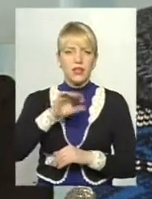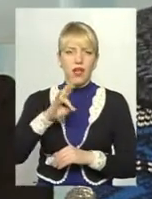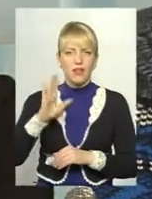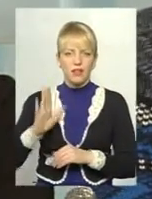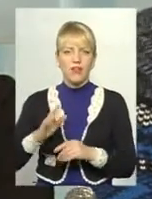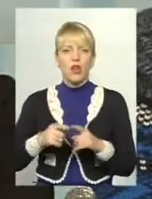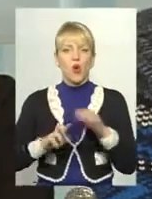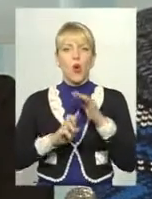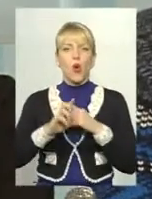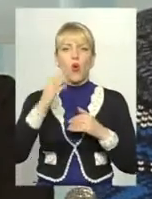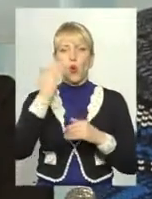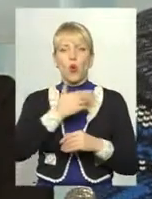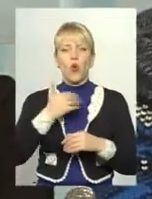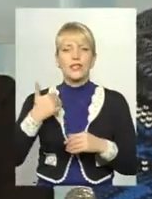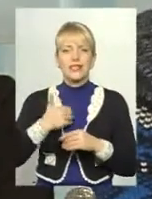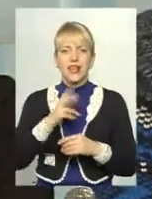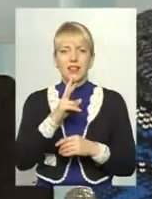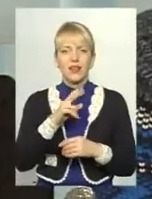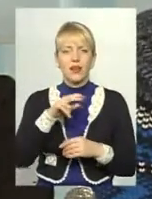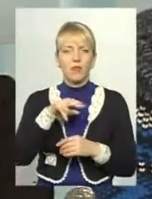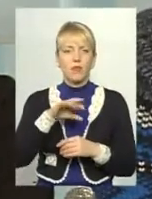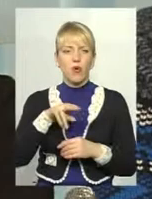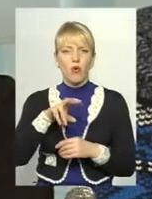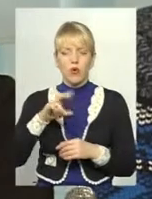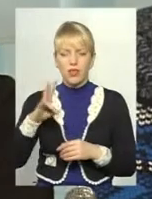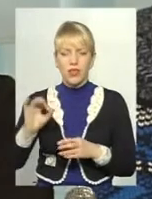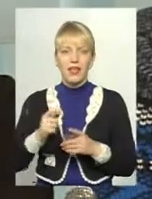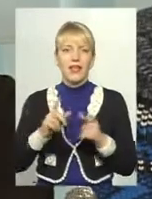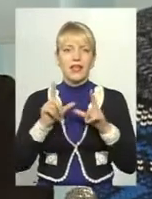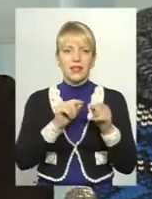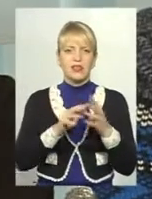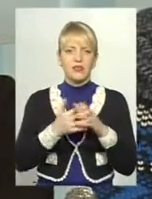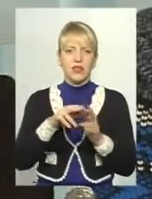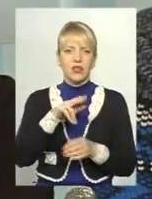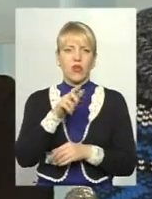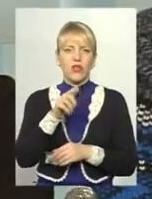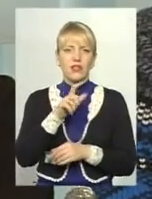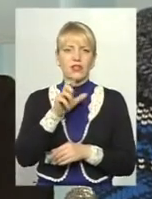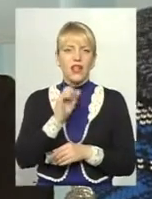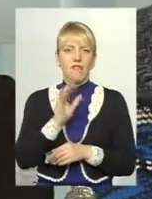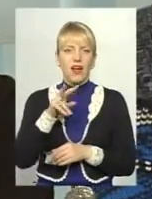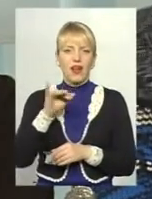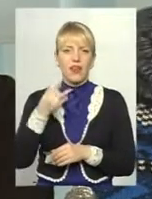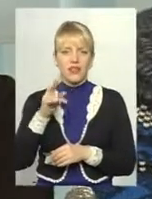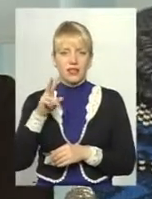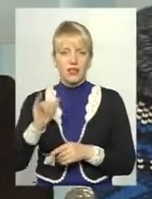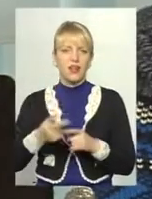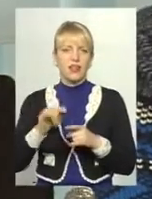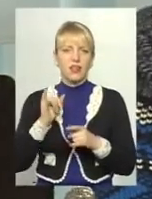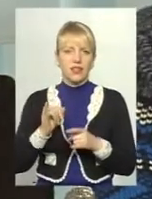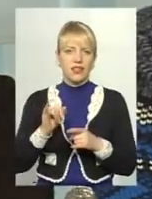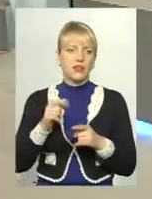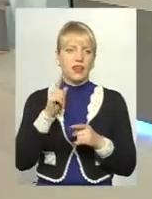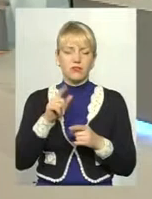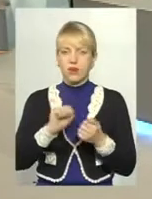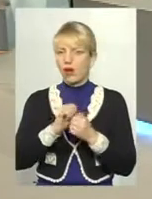їздять в монастир в Завалійки, це, якщо вже говорити про православний. От, тобто, на самі найрізноплановіші, про синагої ми вже говорили, ну,